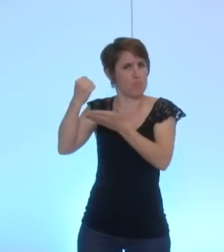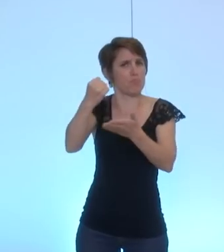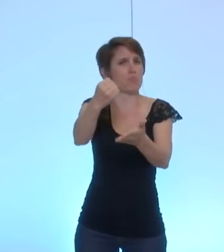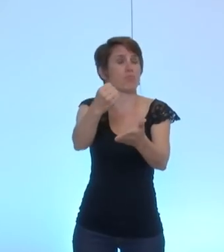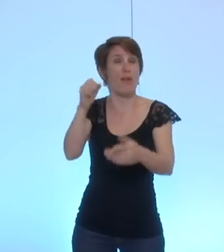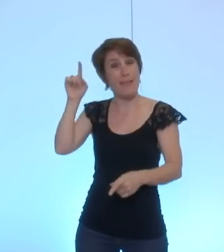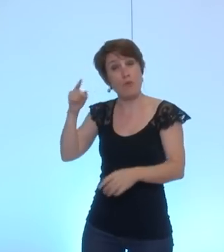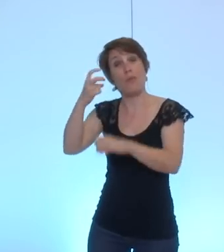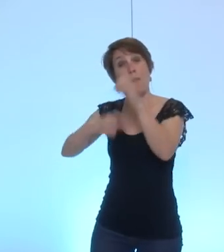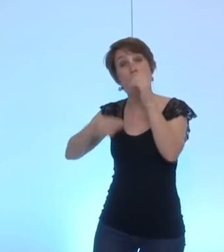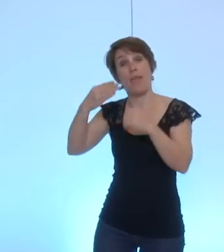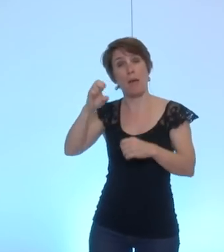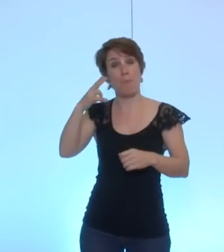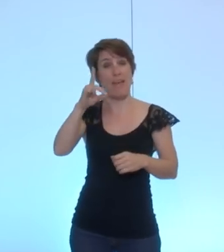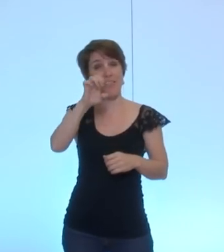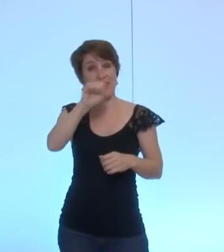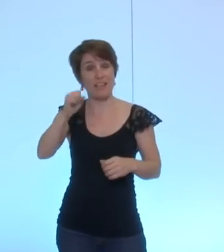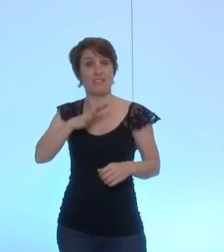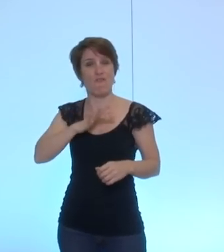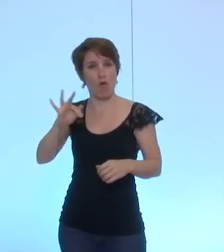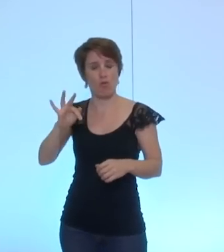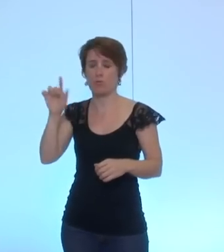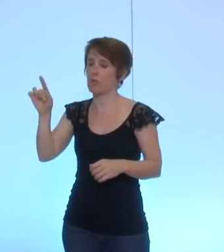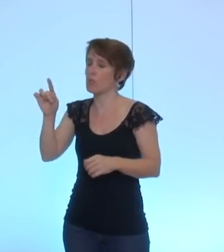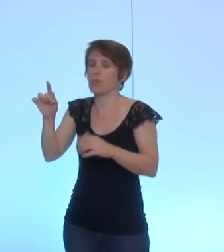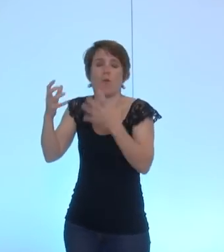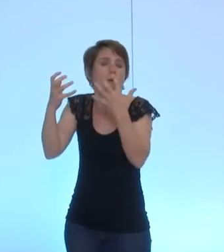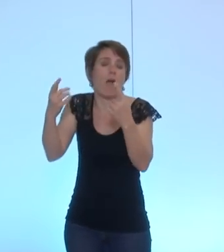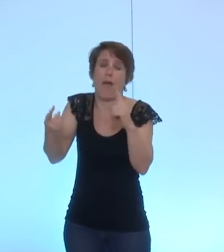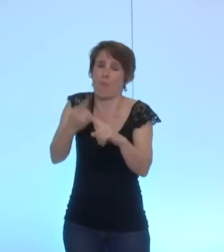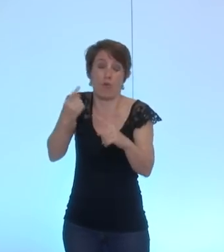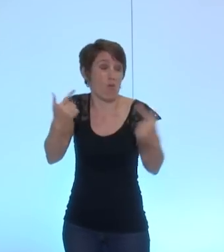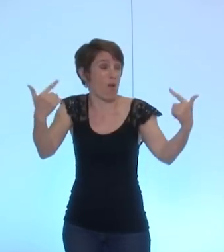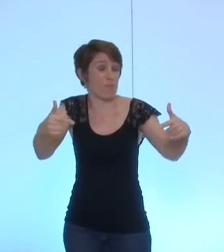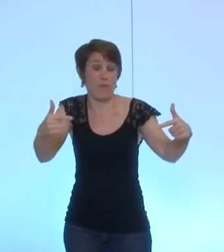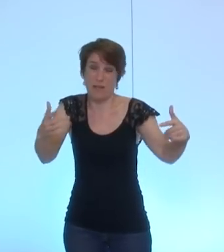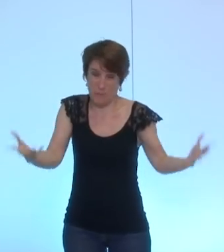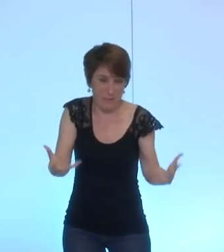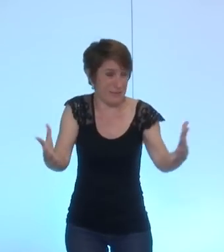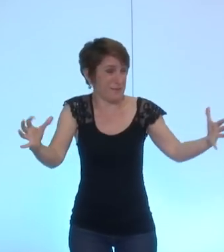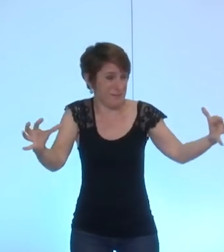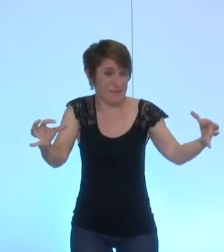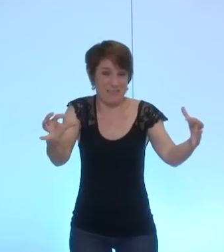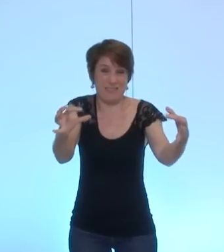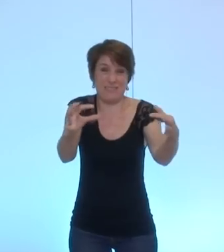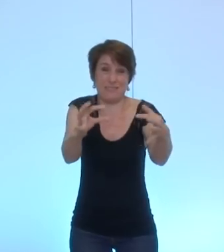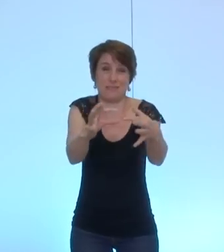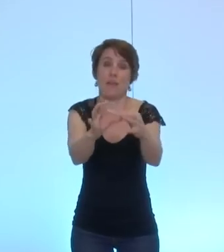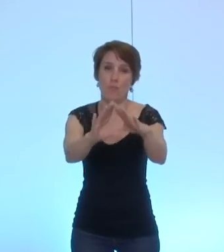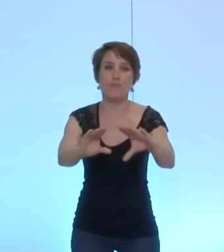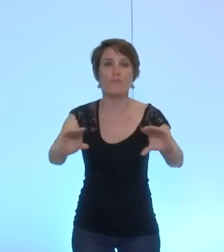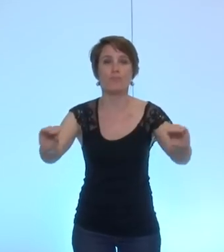pour que les ennemis d'un jour puissent se parler et enfin trouver la paix il fait partie de ceux qui en secret